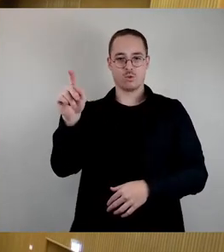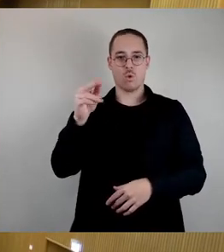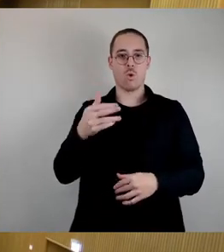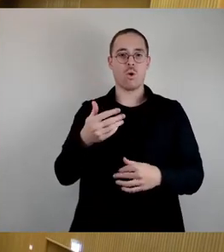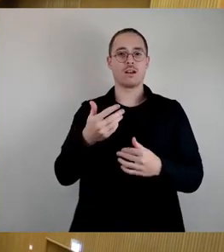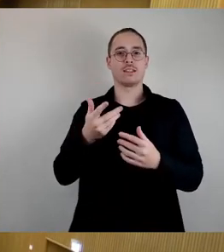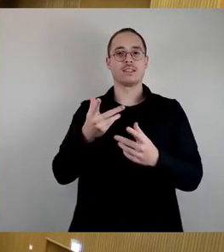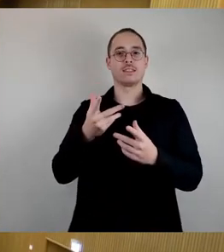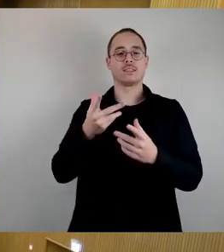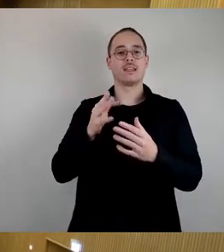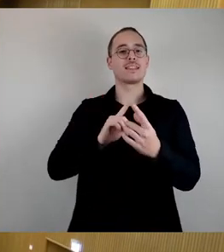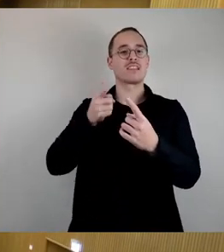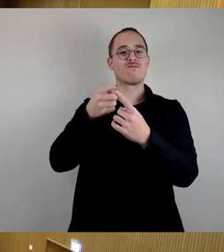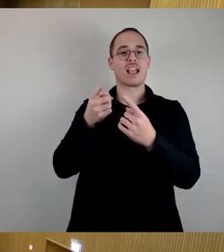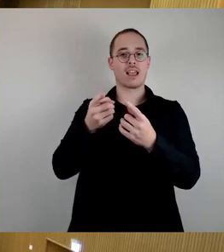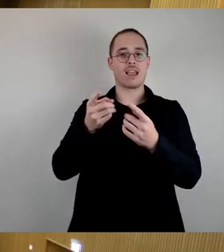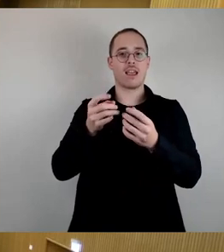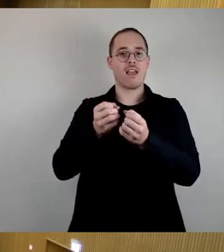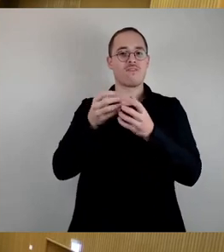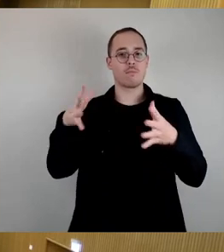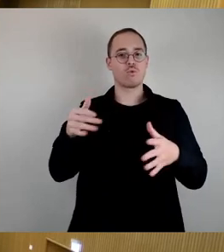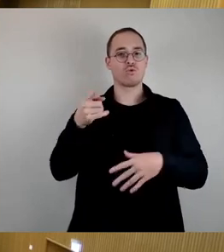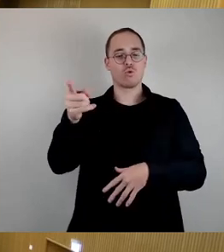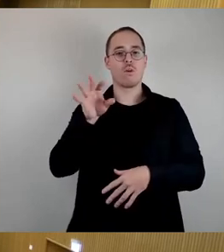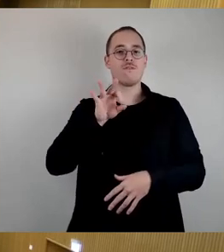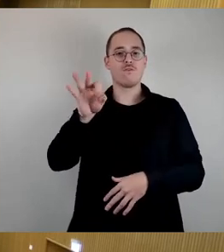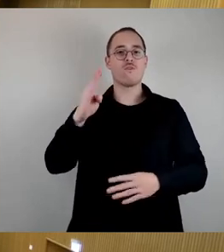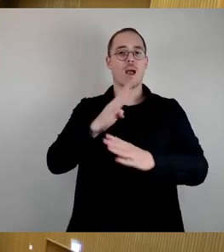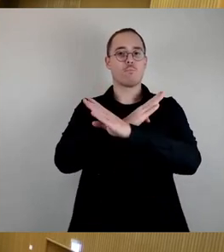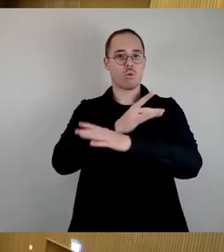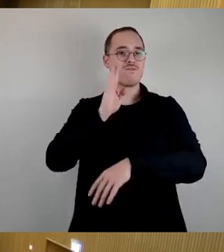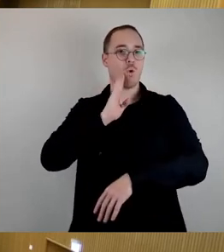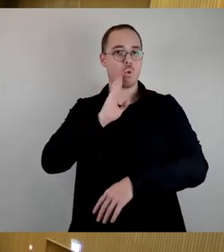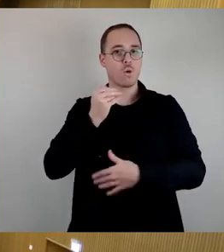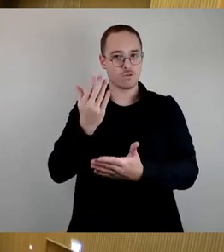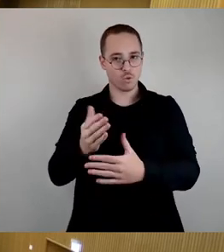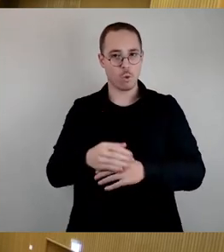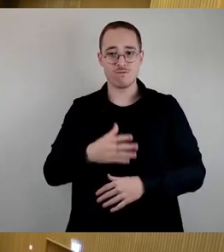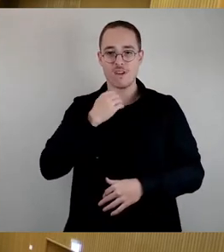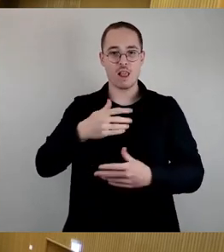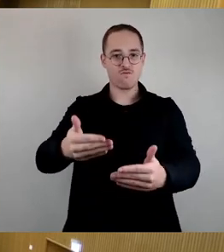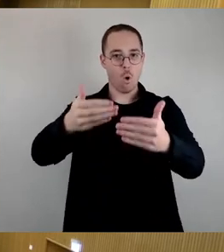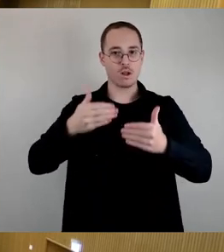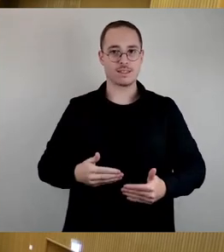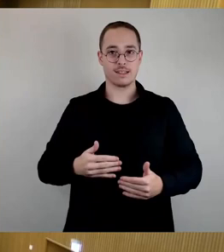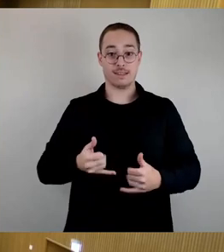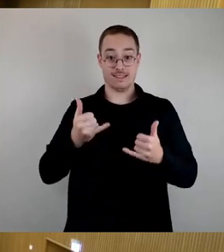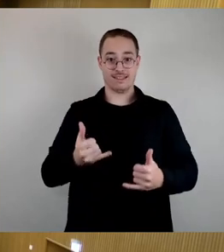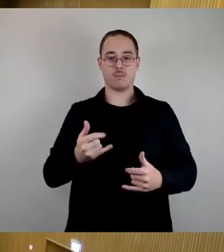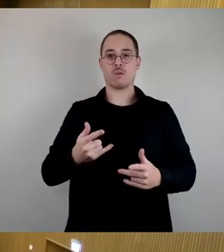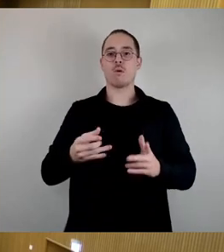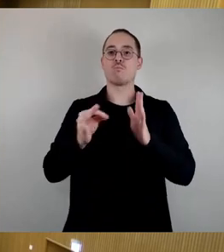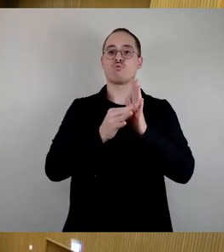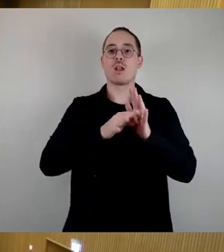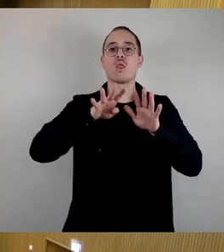Verbot von Zweckentfremdung für Wohnungen, unverzüglich umsetzen, dass wir den vorziehen und zwar nach den Punkten 19,12